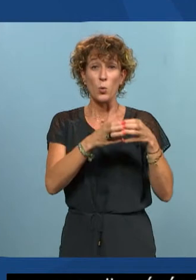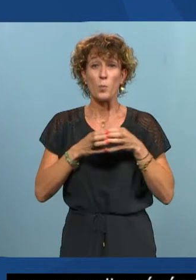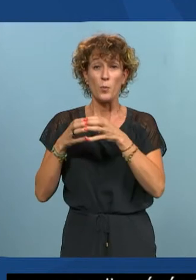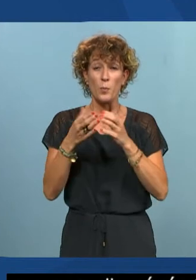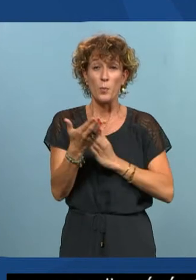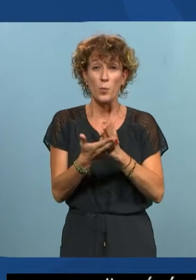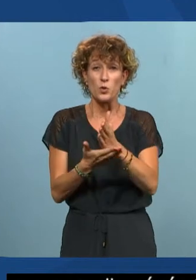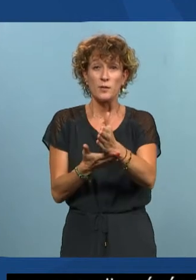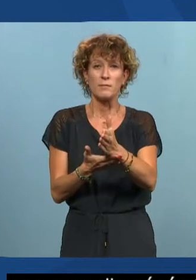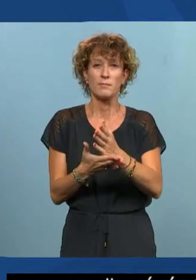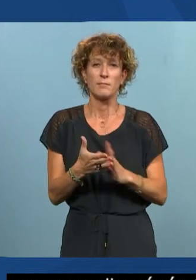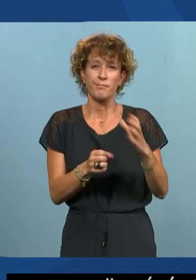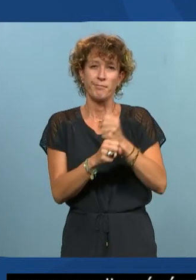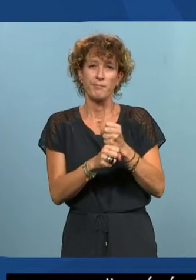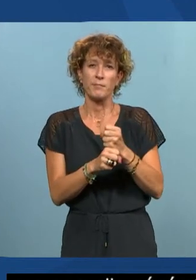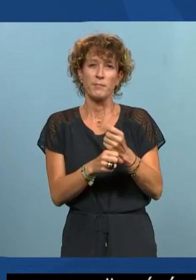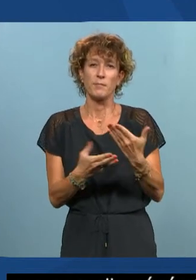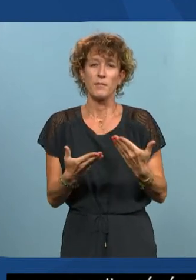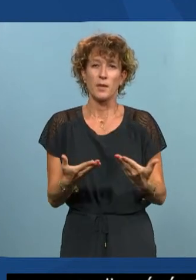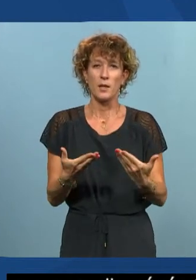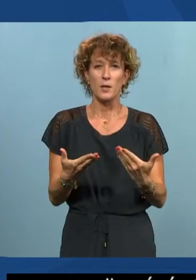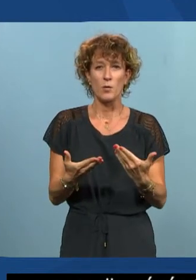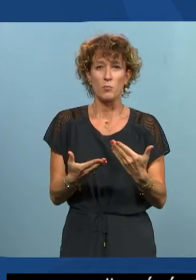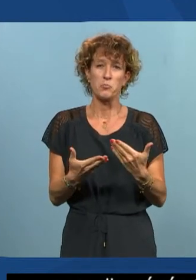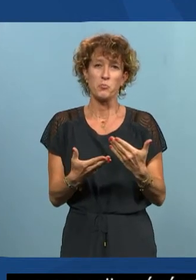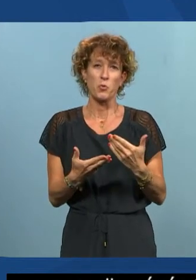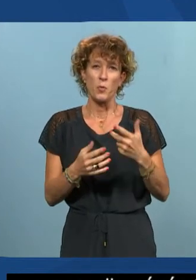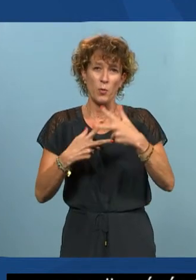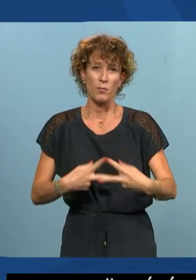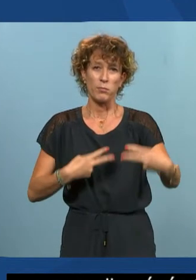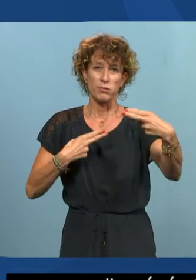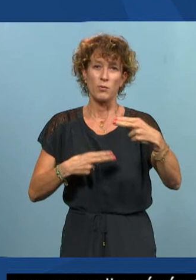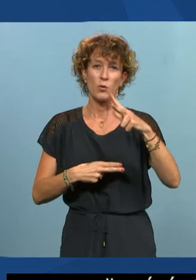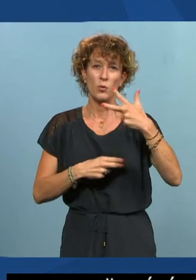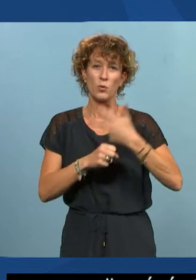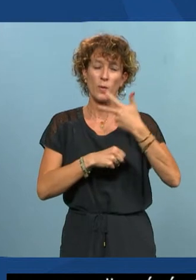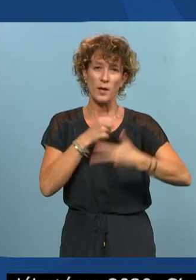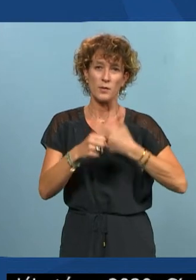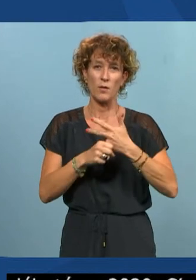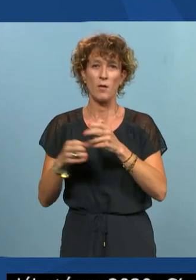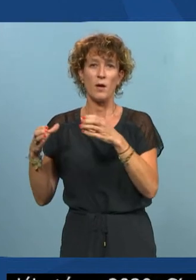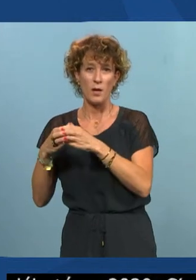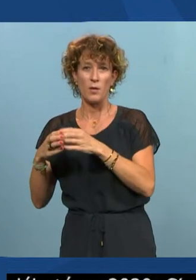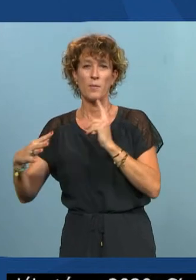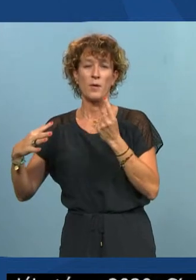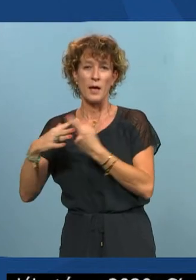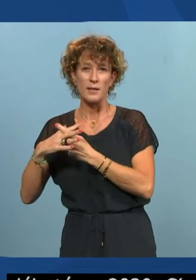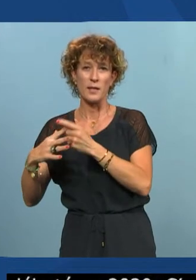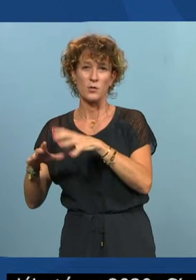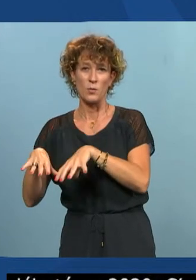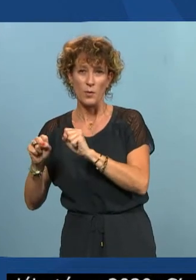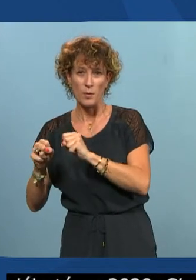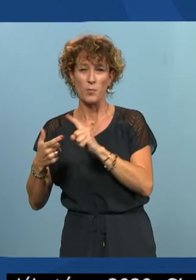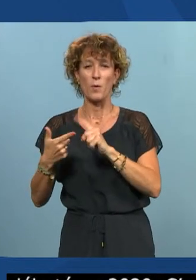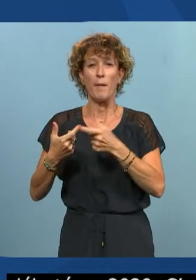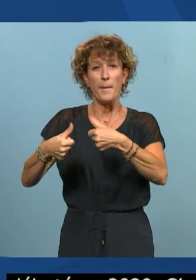été créés pour trois, quatre ans. Donc, un groupe sur l'insertion dans l'emploi, un groupe sur la